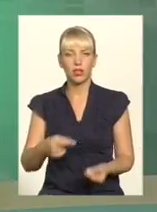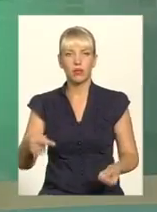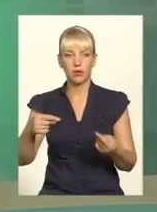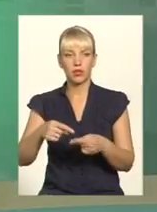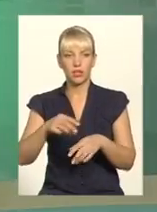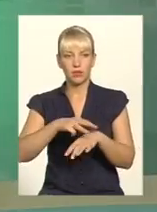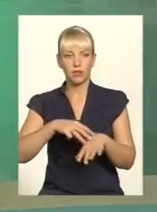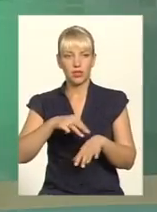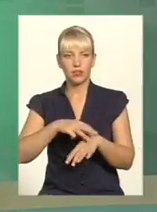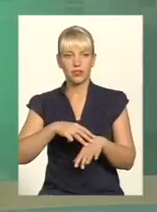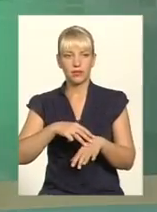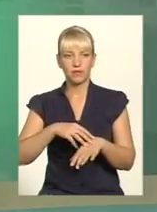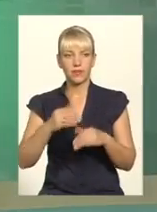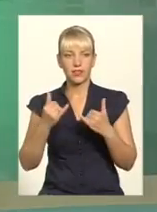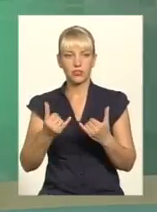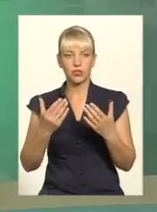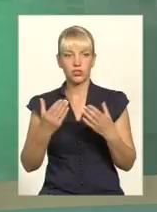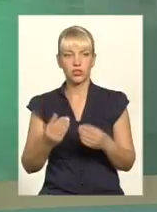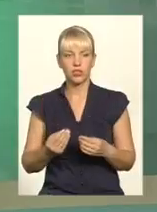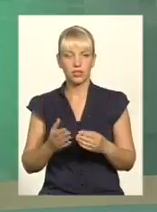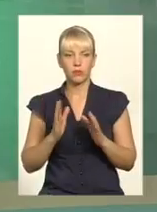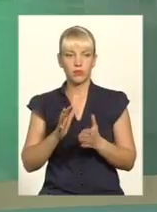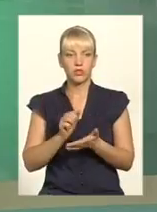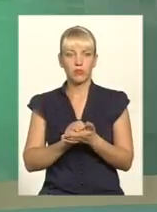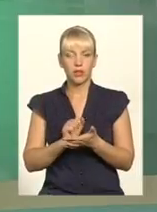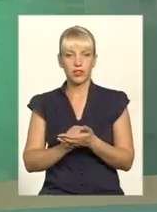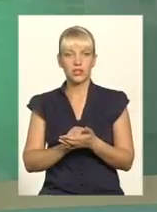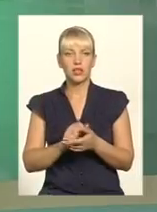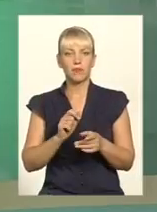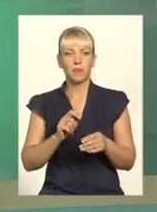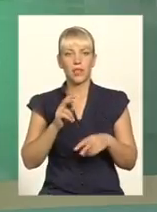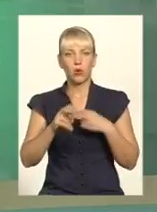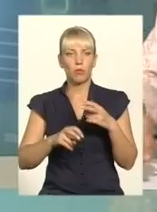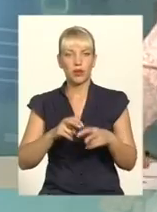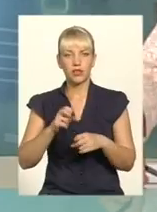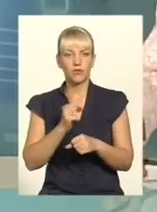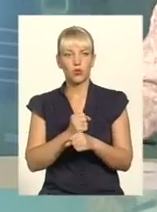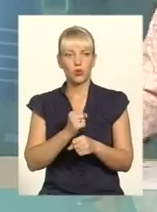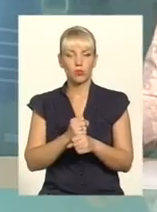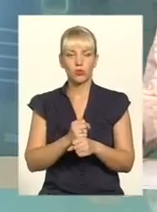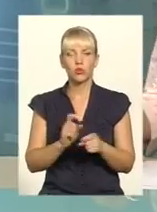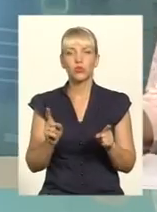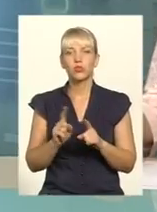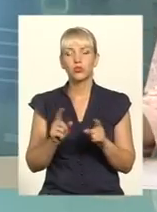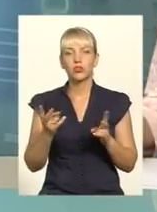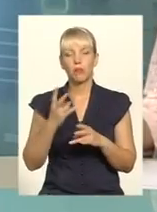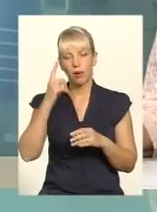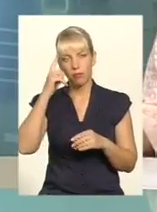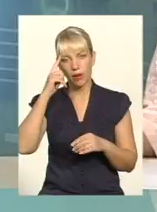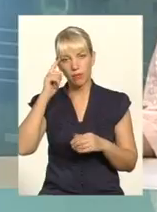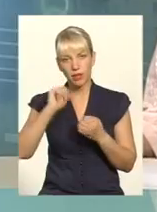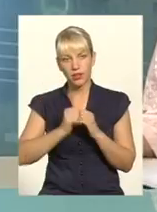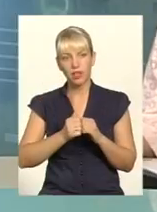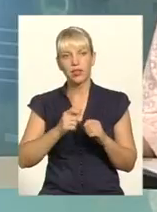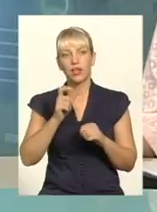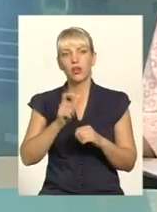працівного кармного розшук на сьогоднішній день. Тобто, чисто займатися оперативною роботою, оперативною діяльністю. Що насамперед, варто пам'ятати тим, хто збирається